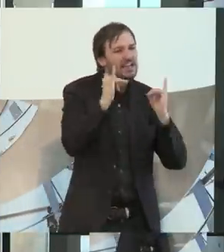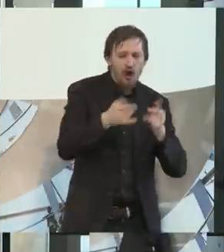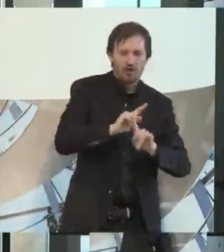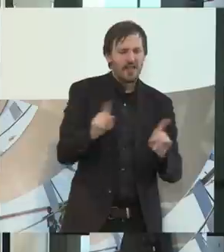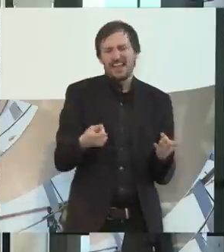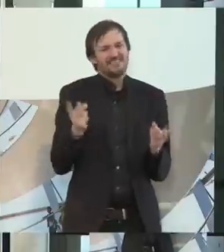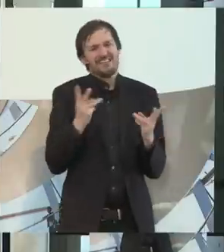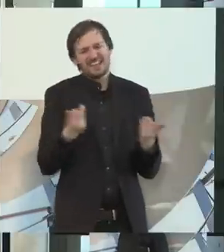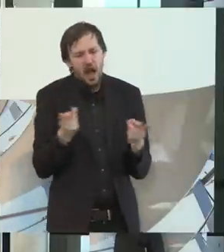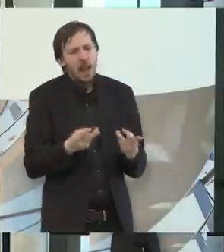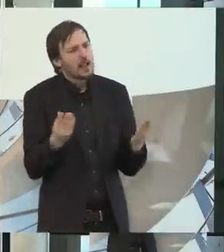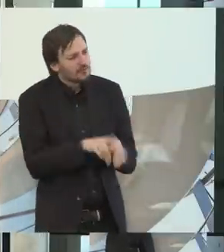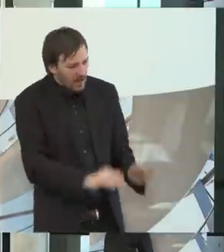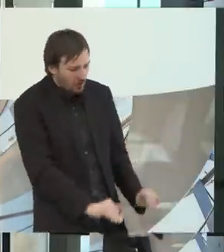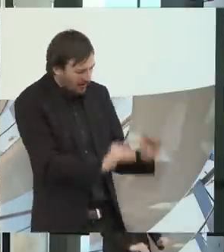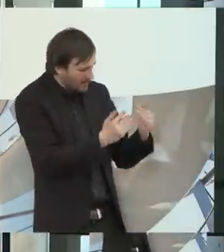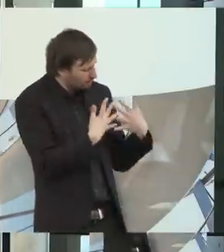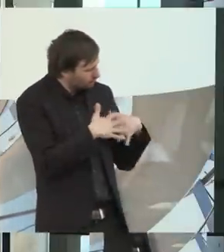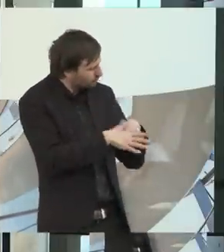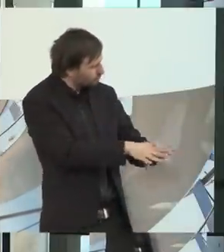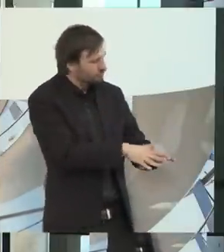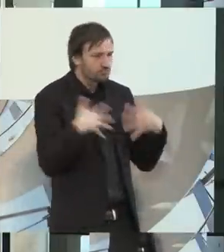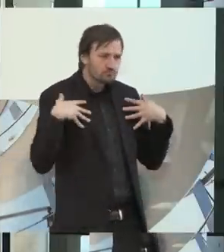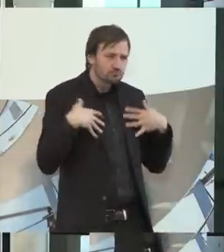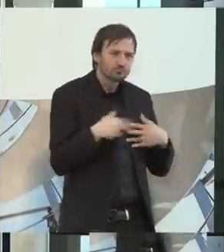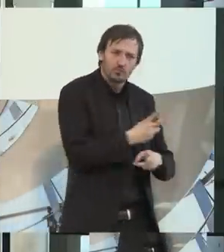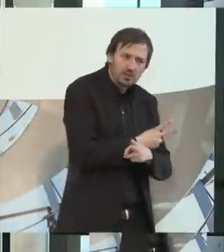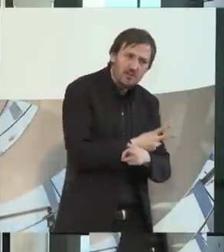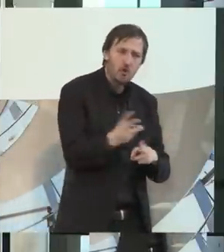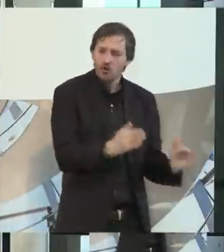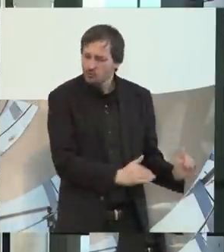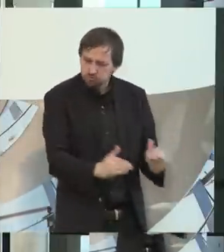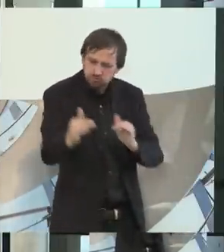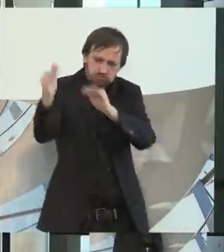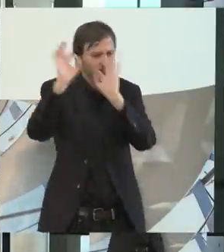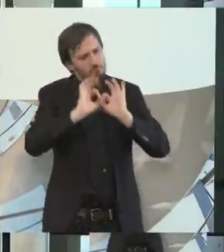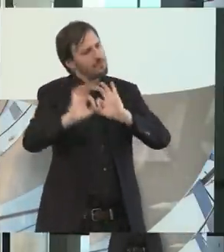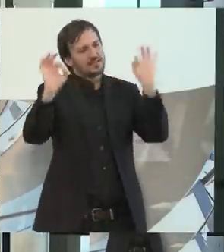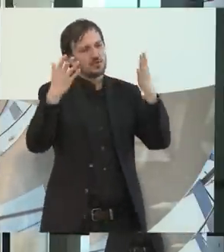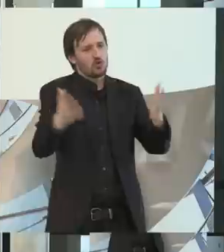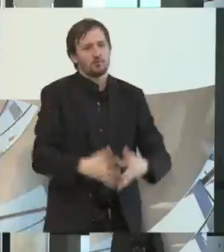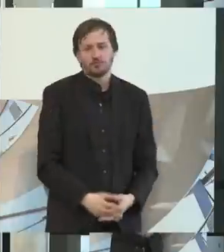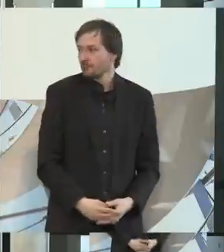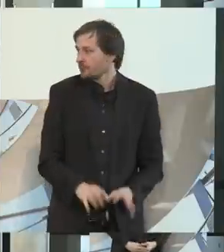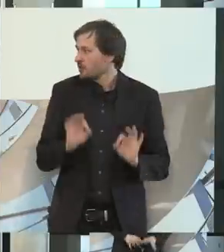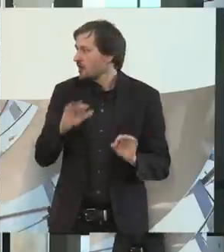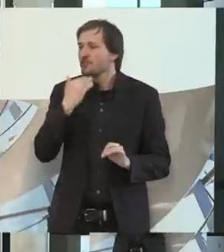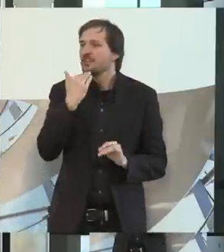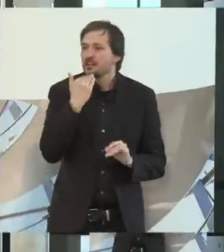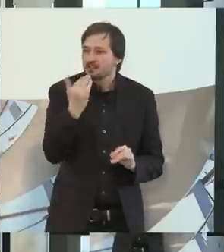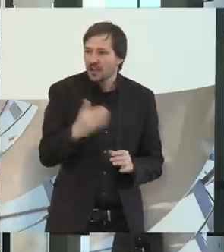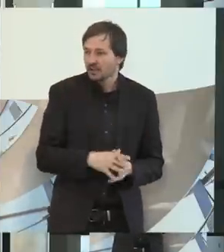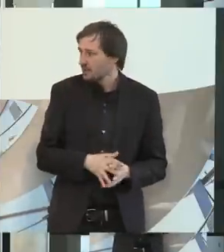einfach, das ist ein Miteinander. Und ich glaube, da wächst es am gesündesten überhaupt auf. Vielen Dank. Ich würde erst mal ein paar